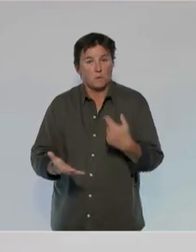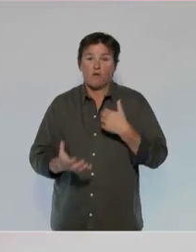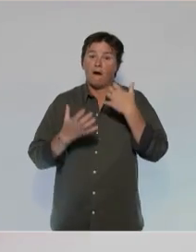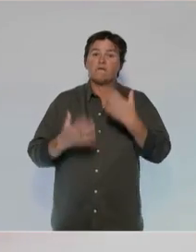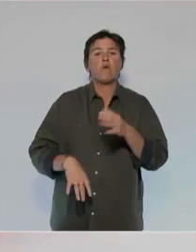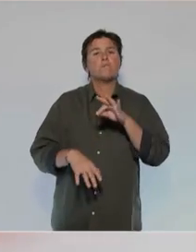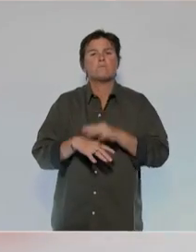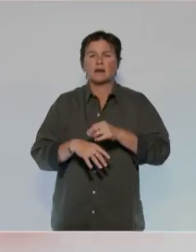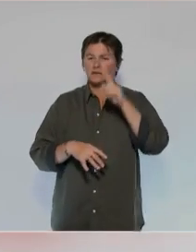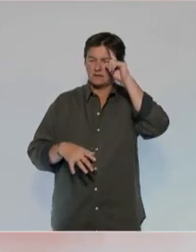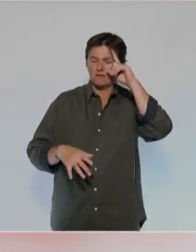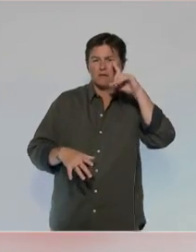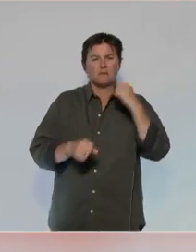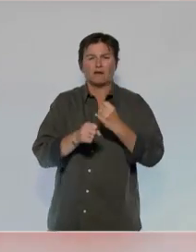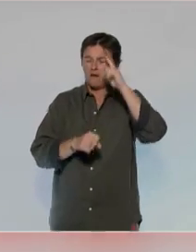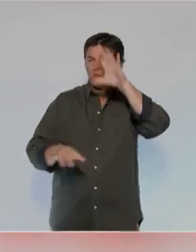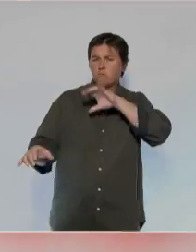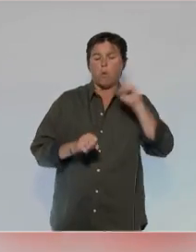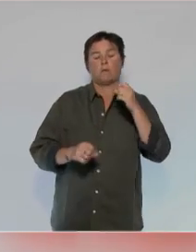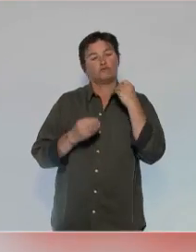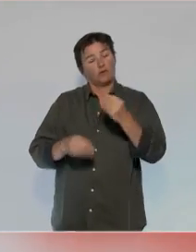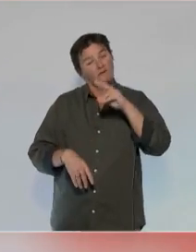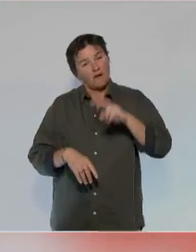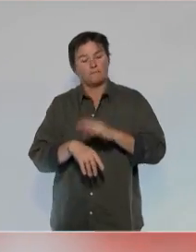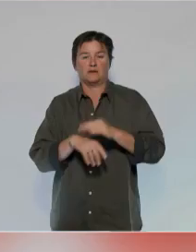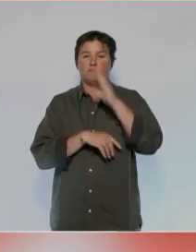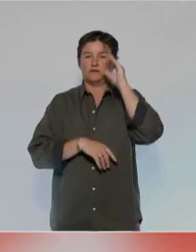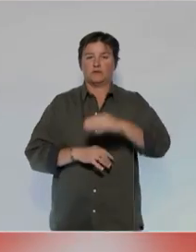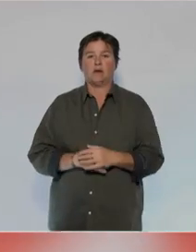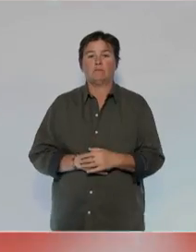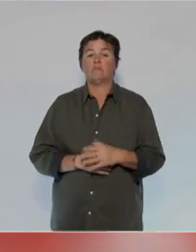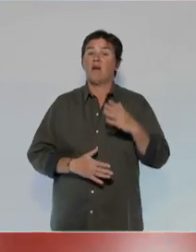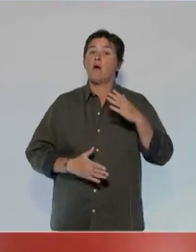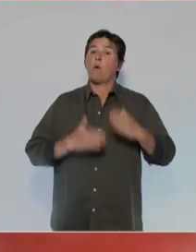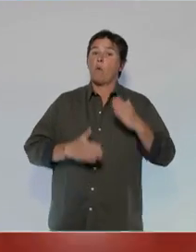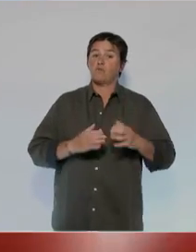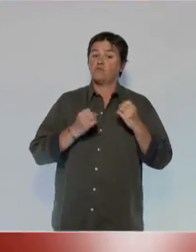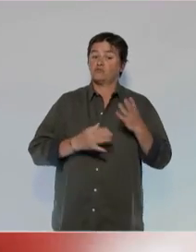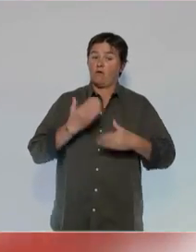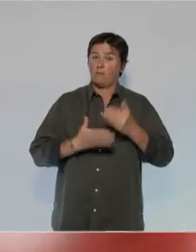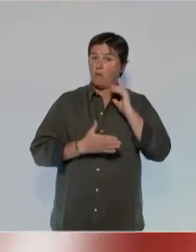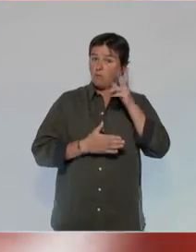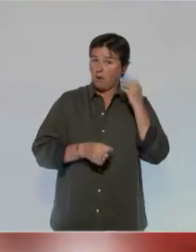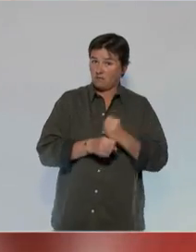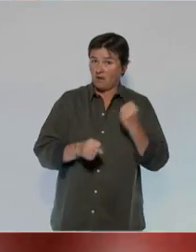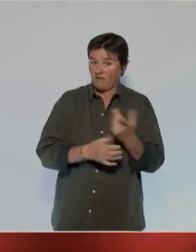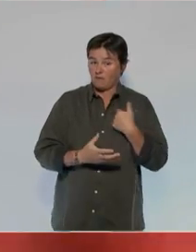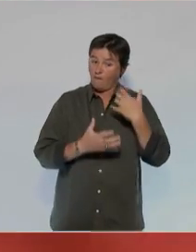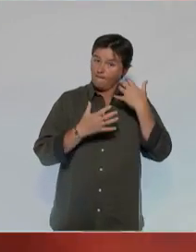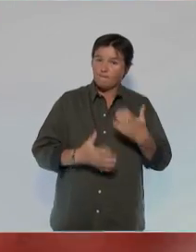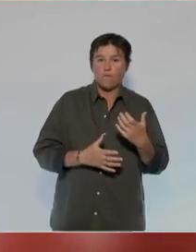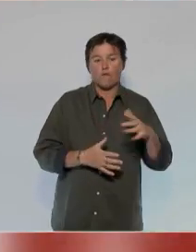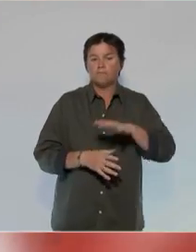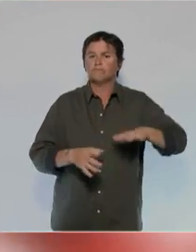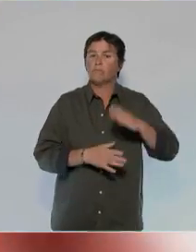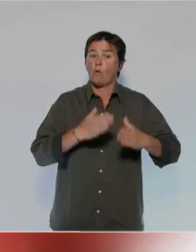Je ferai donc reconnaître le burn-out comme maladie professionnelle. Et parce que les robots remplacent trop souvent le travail des hommes, je